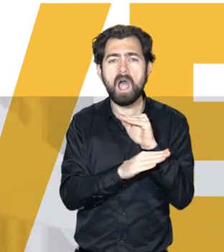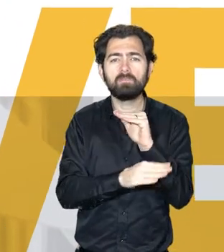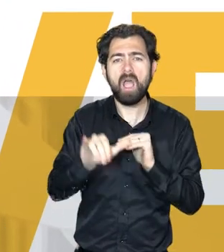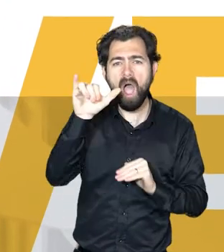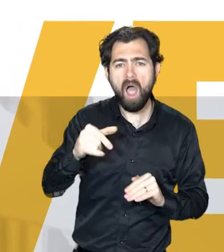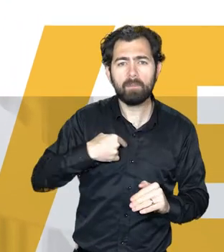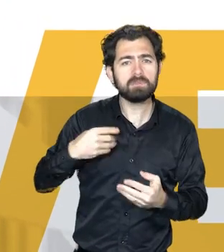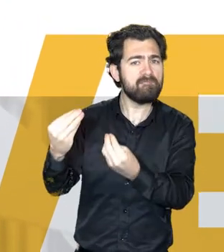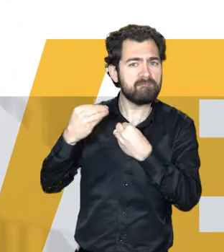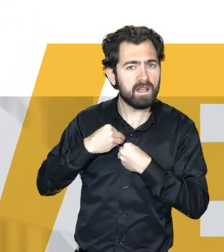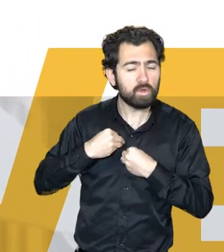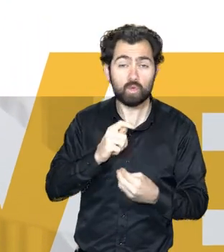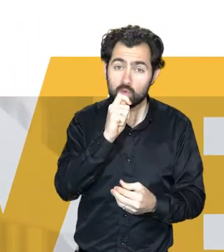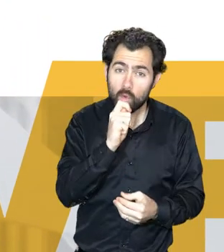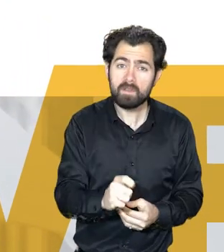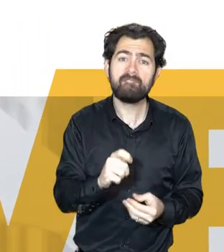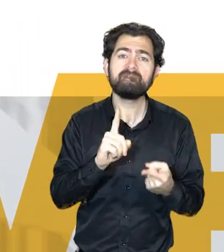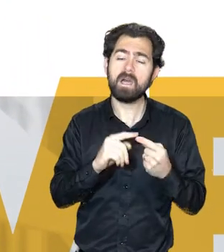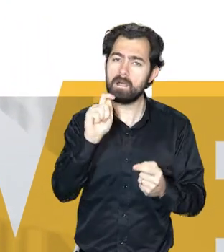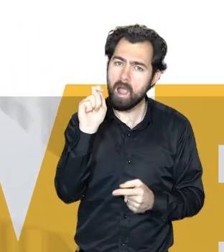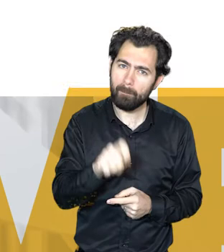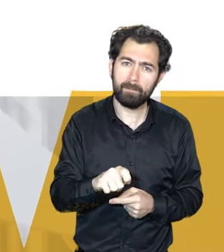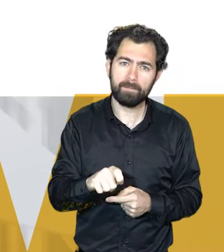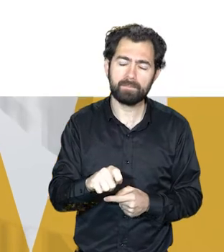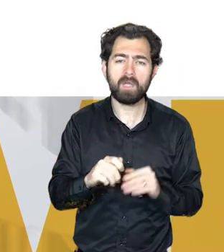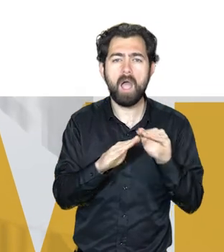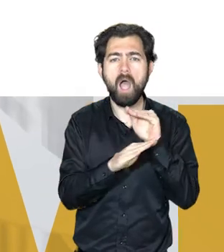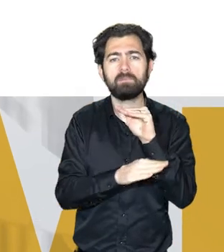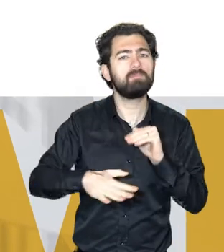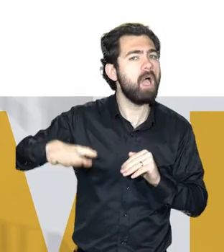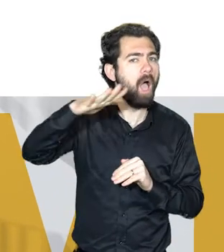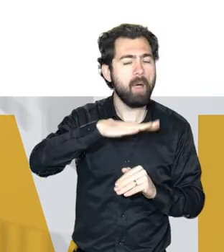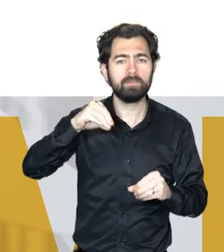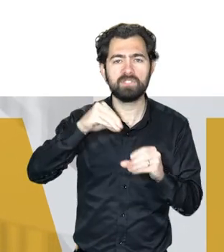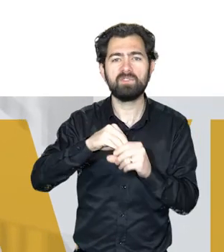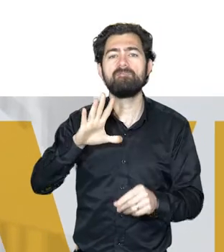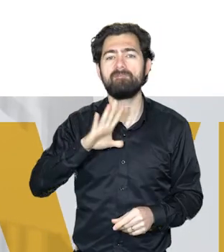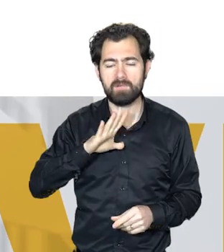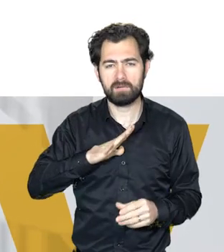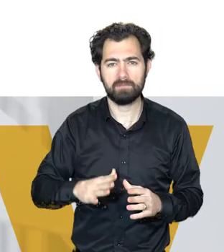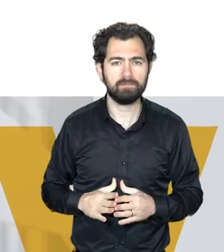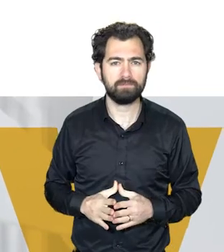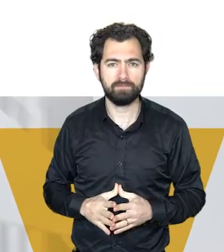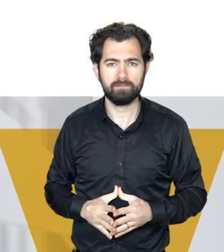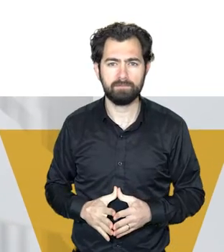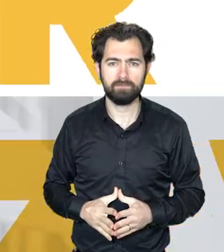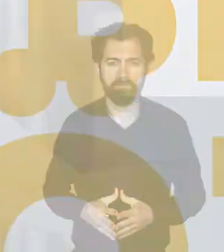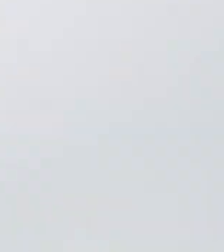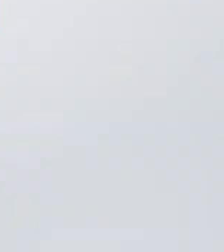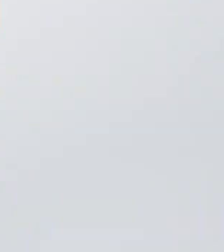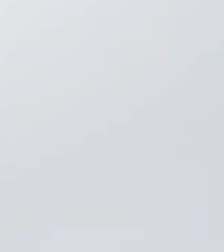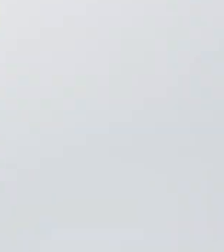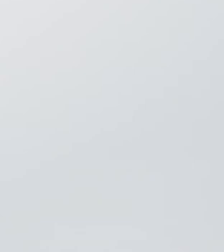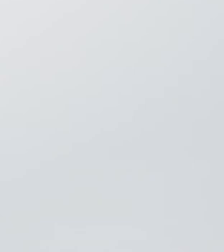Özgürlüğümüzü ve yaşam haklarımızı bize vereceğinize. Söz verin ve uygulayın. Hayat hepimiz için.